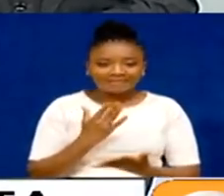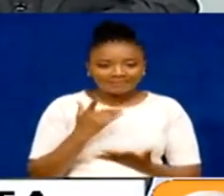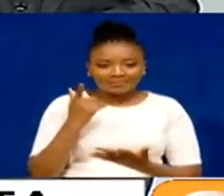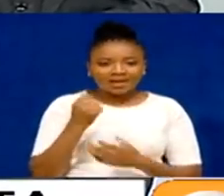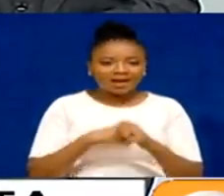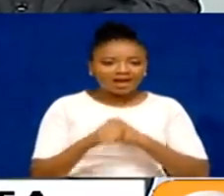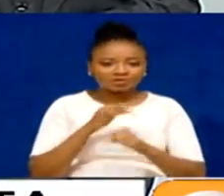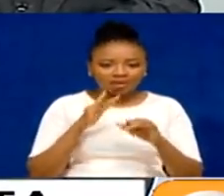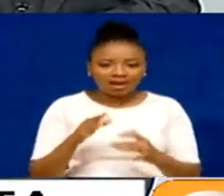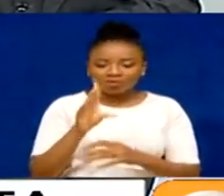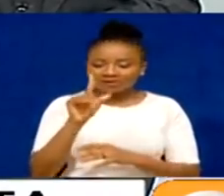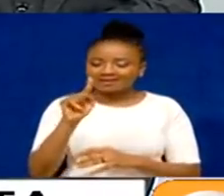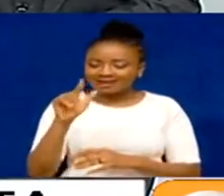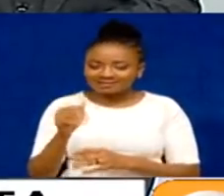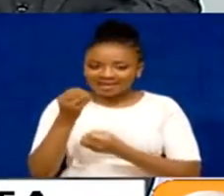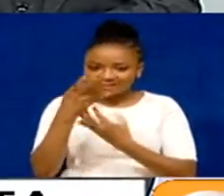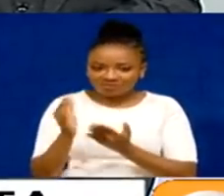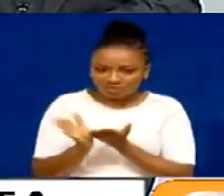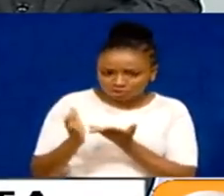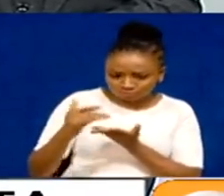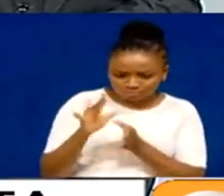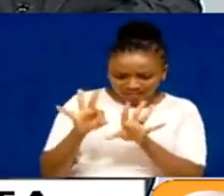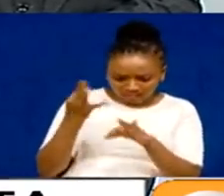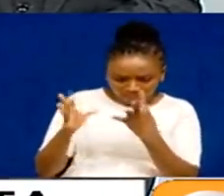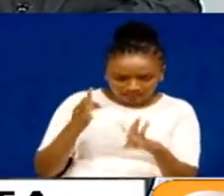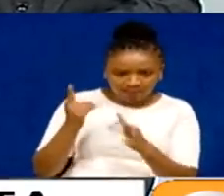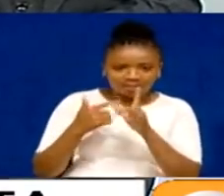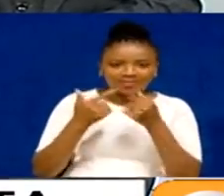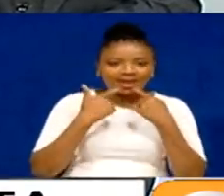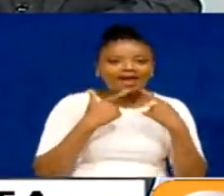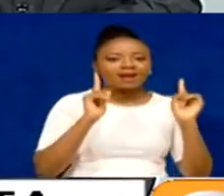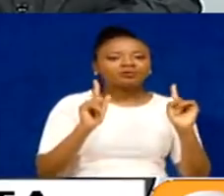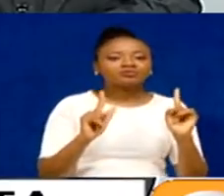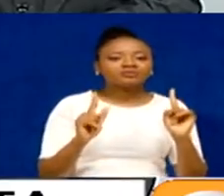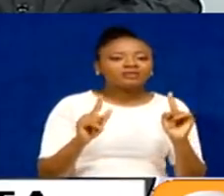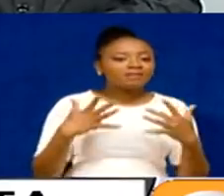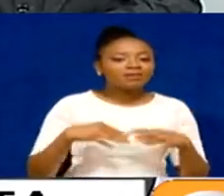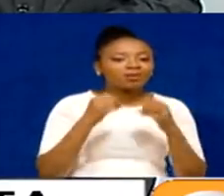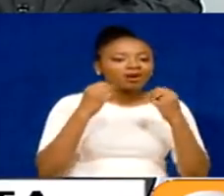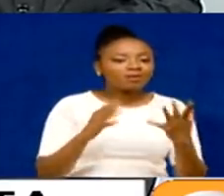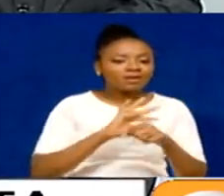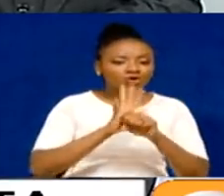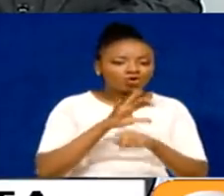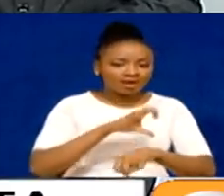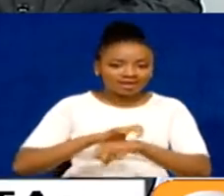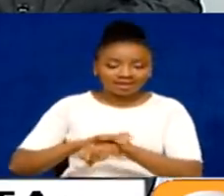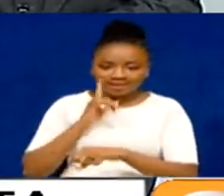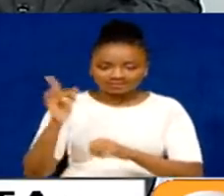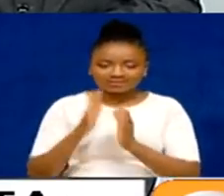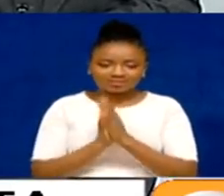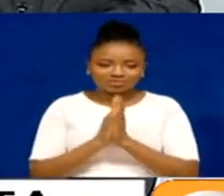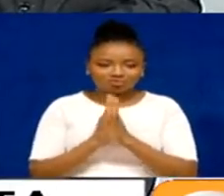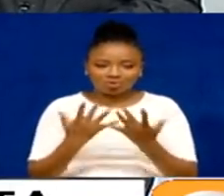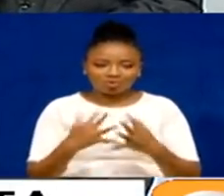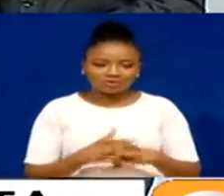haya kwa kukusanya data, kuchanganua na kutangaza takuimu za mambu kizi. Hii leo tunawangazia watalamu hawa ambao wengi